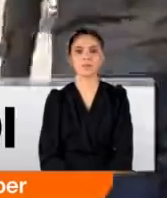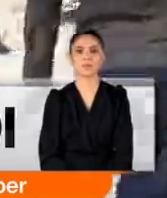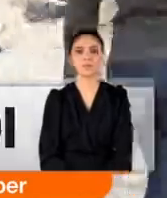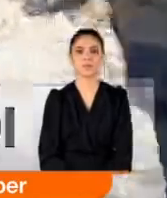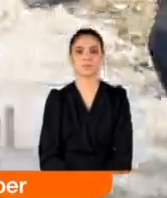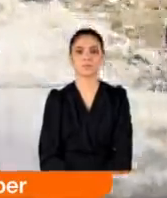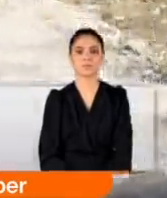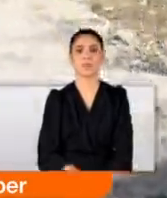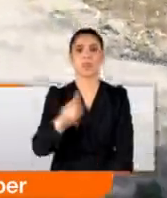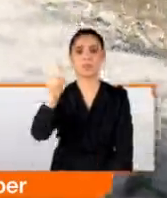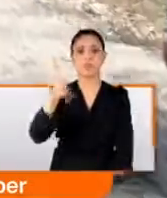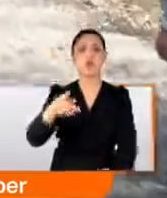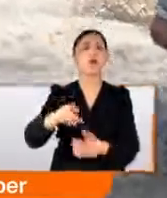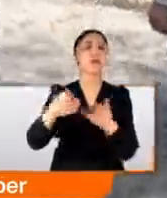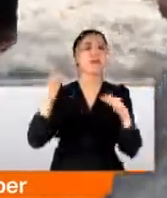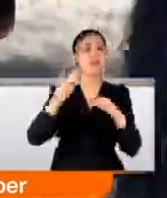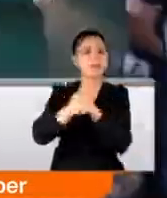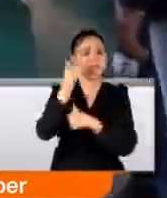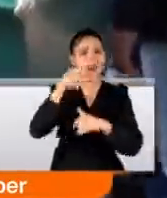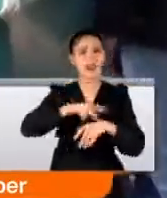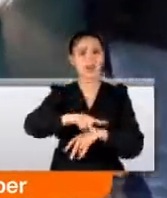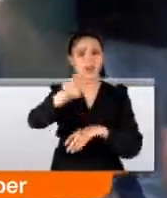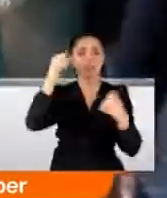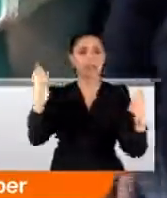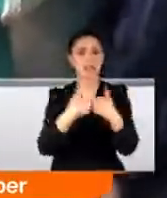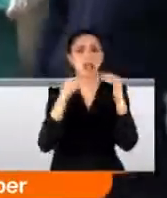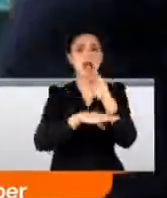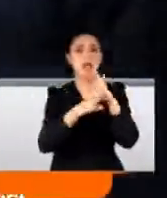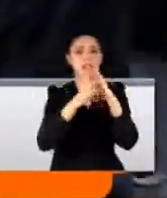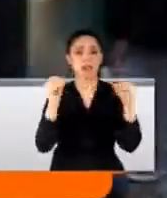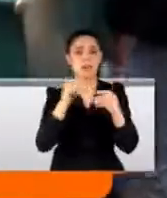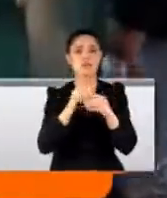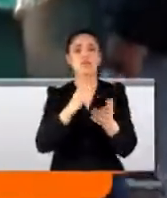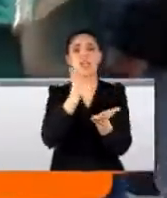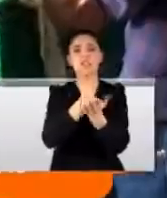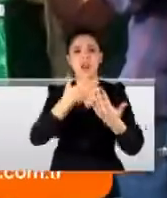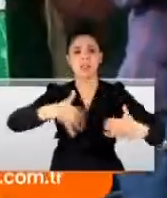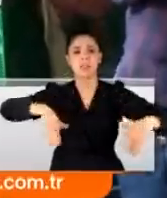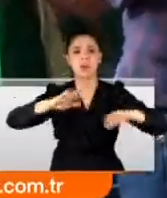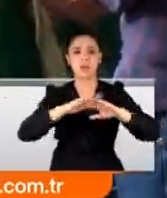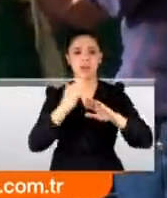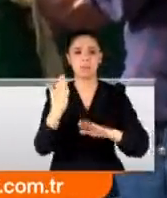Taziye dönüşü yaptıkları kazada hayatını kaybedenler için cenaze töreni düzenlendi.